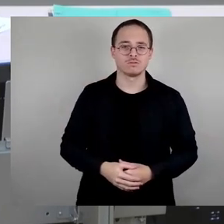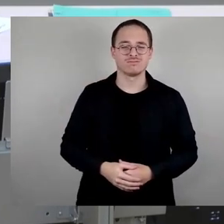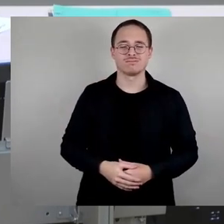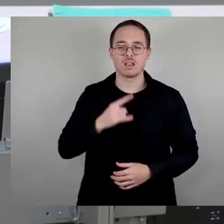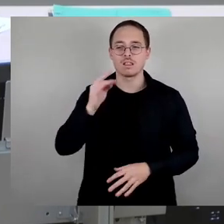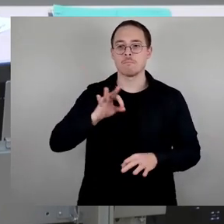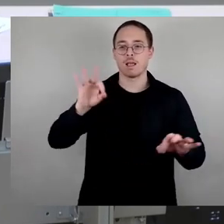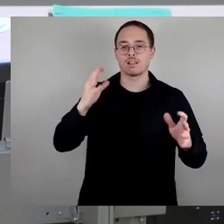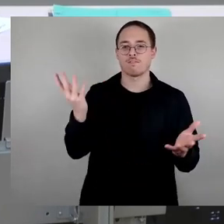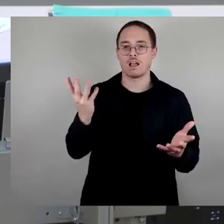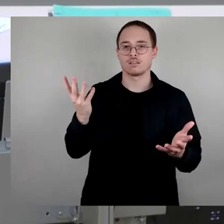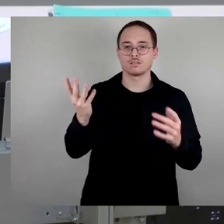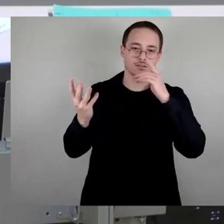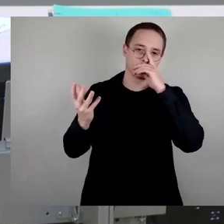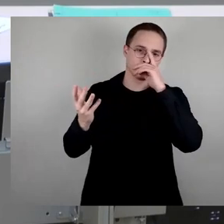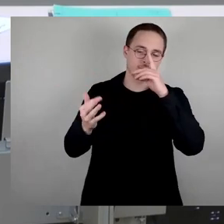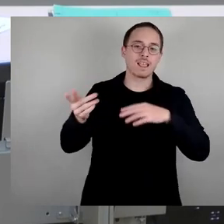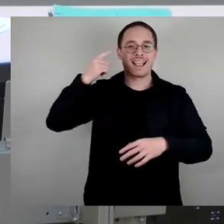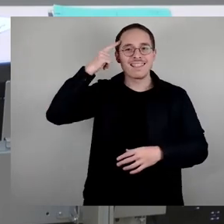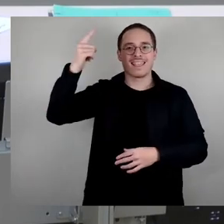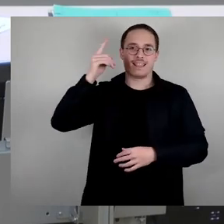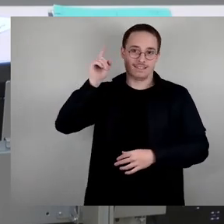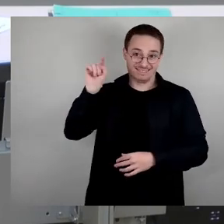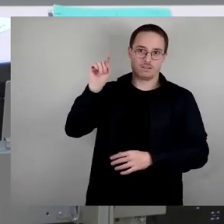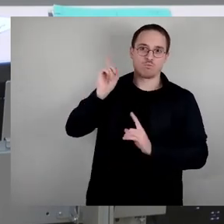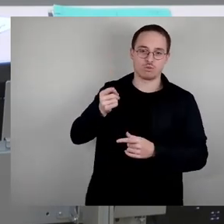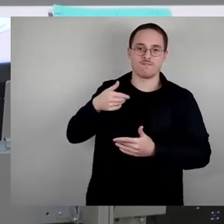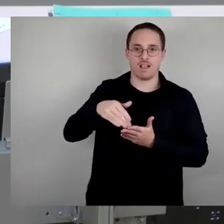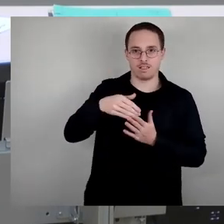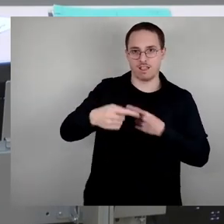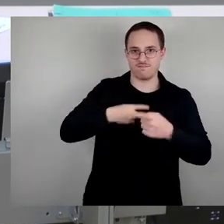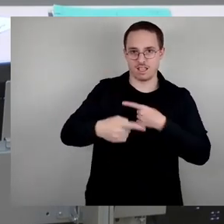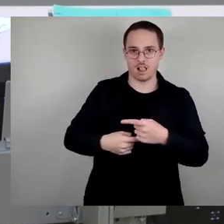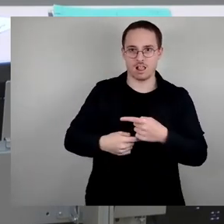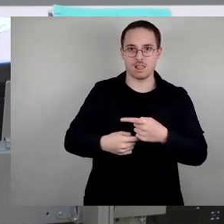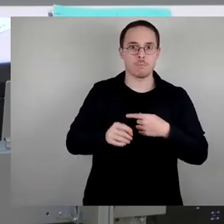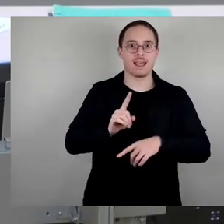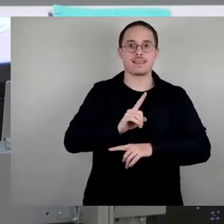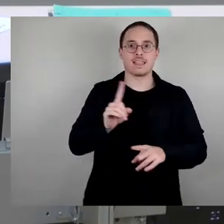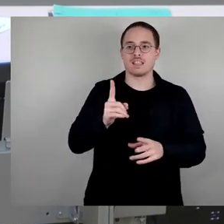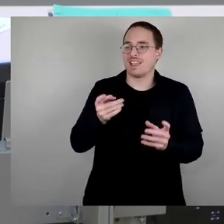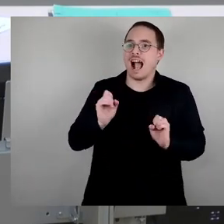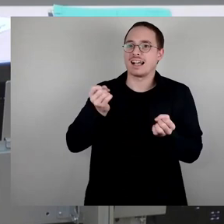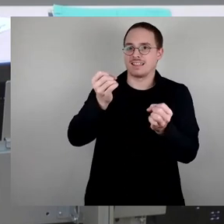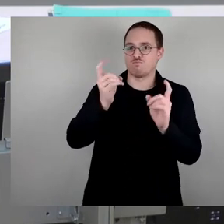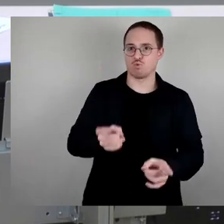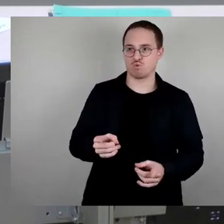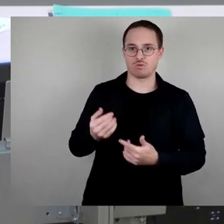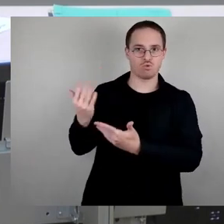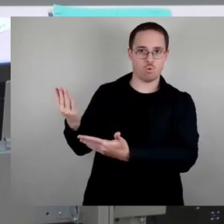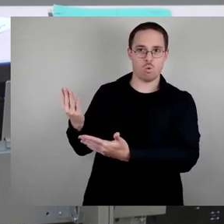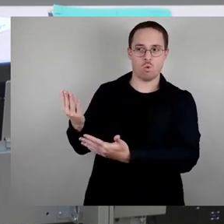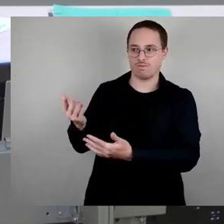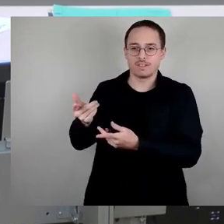sich Gedenken weiterentwickelt, aber nicht, dass es aktiv weiterentwickelt werden muss.